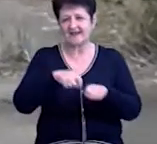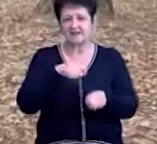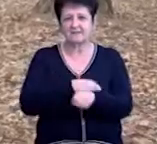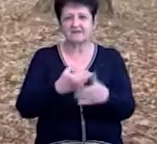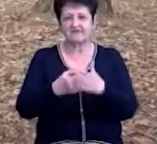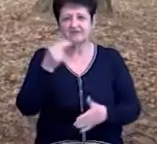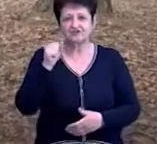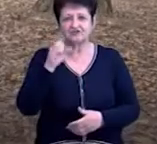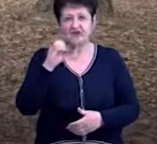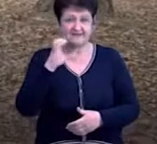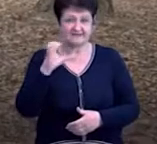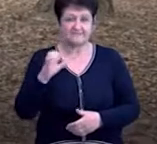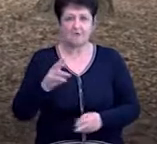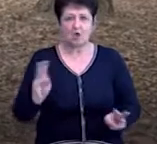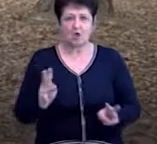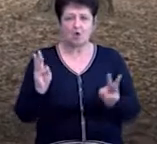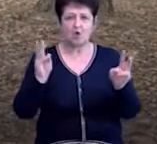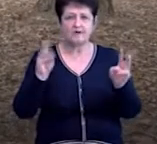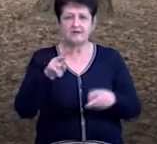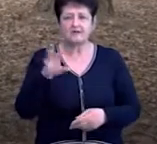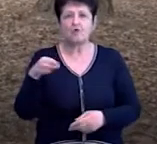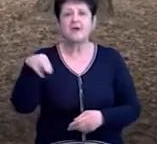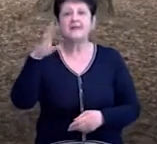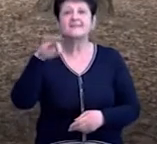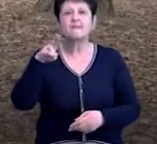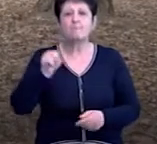ЧАЕС. Горіло порозне депо,